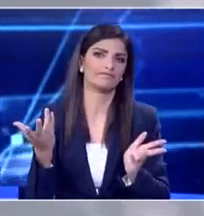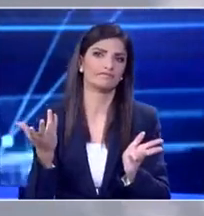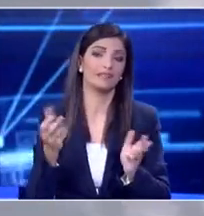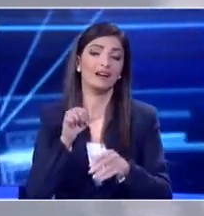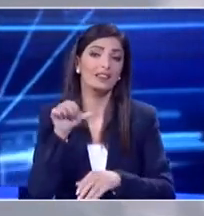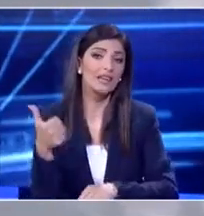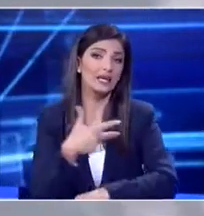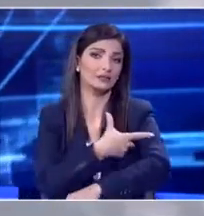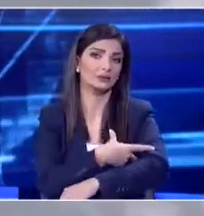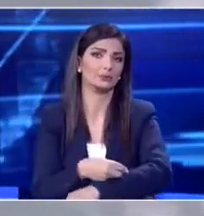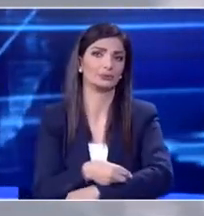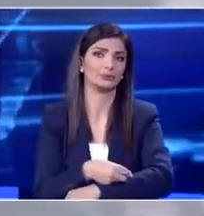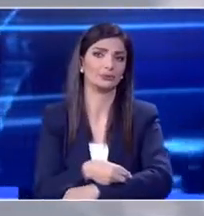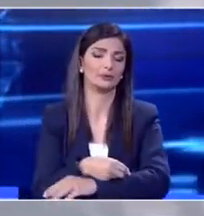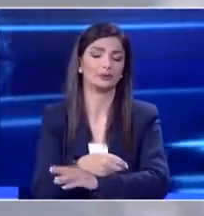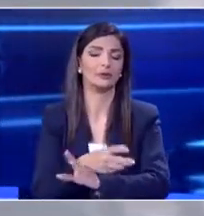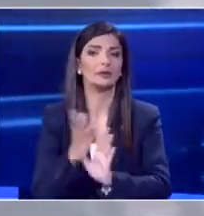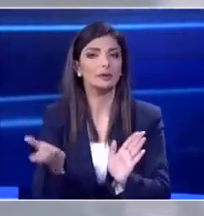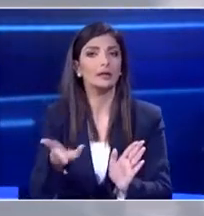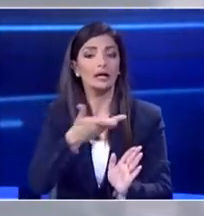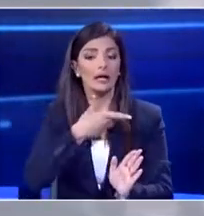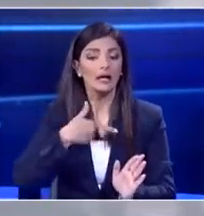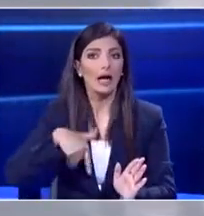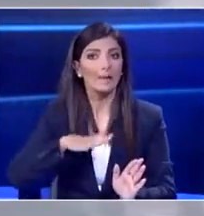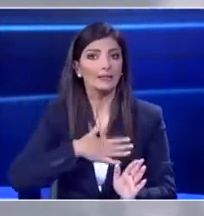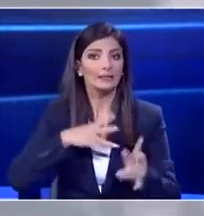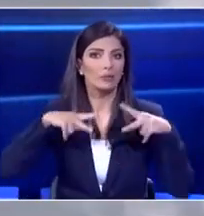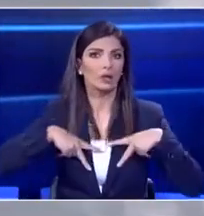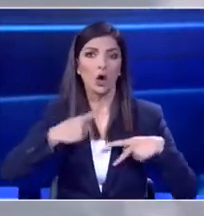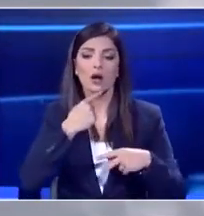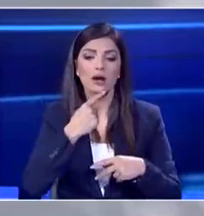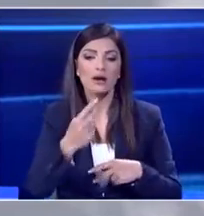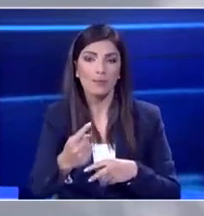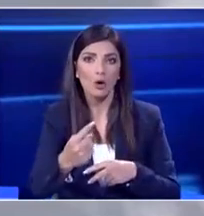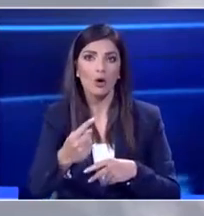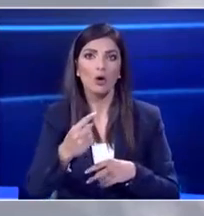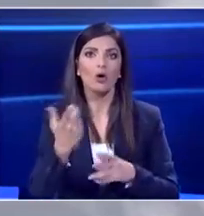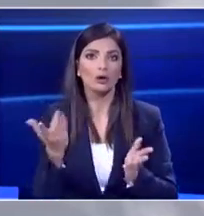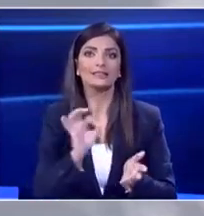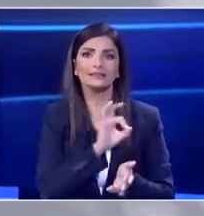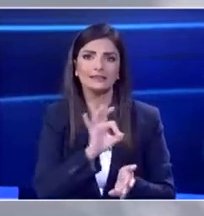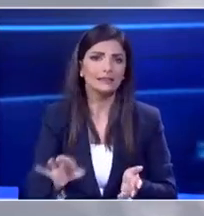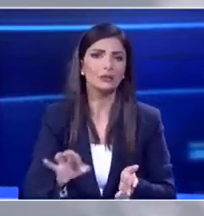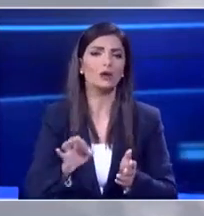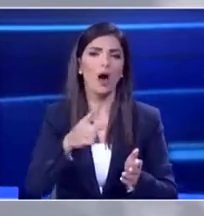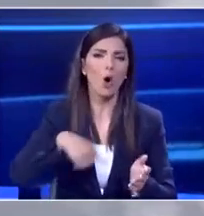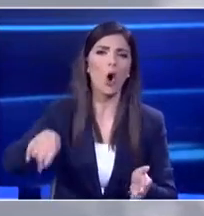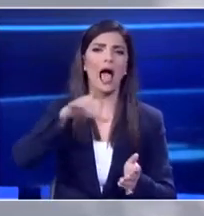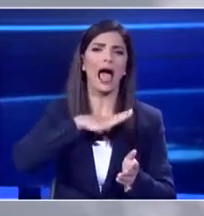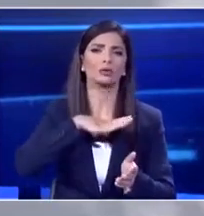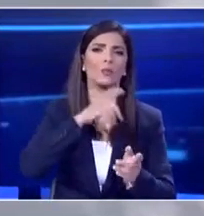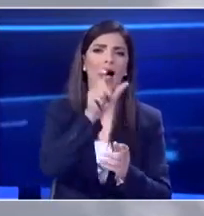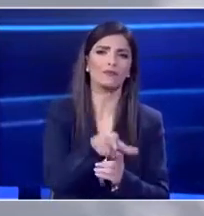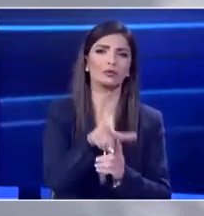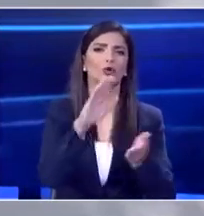βεβαιώσω ότι θα γίνουν όλες οι προσπάθειες εντοπισμού όλων των επαφών του θα καλεστούν να εξεταστούν και